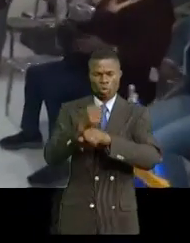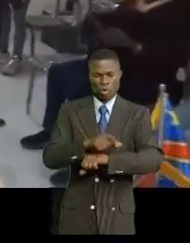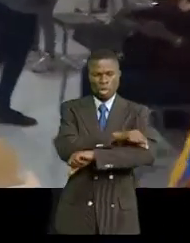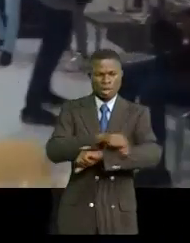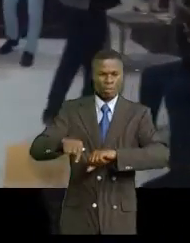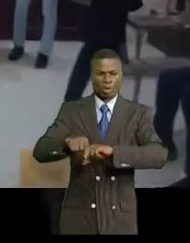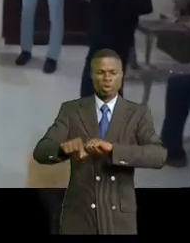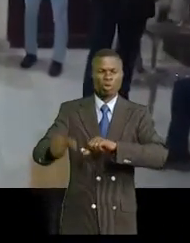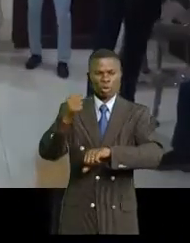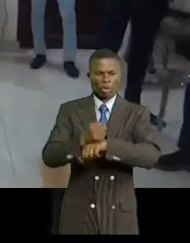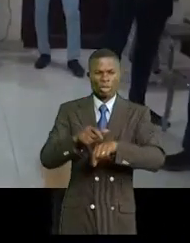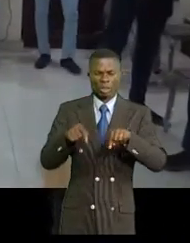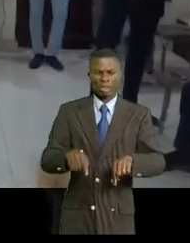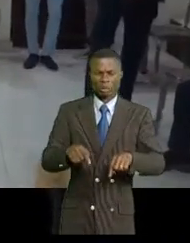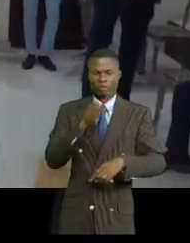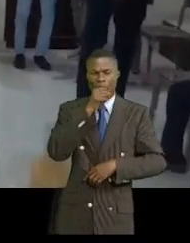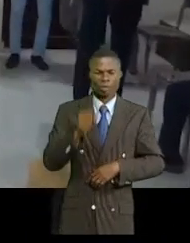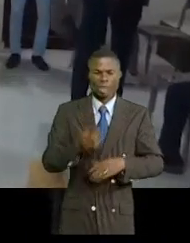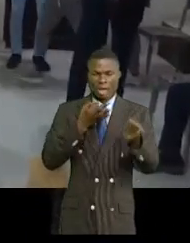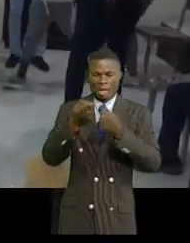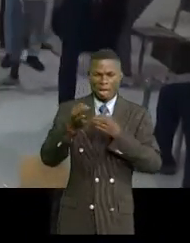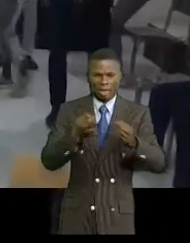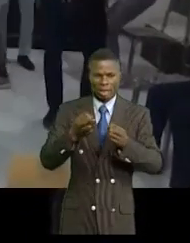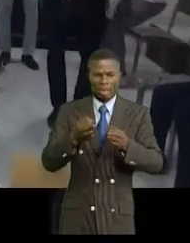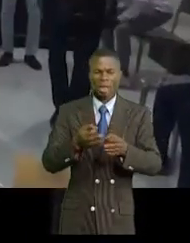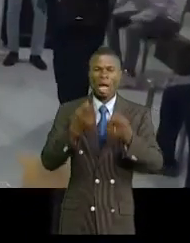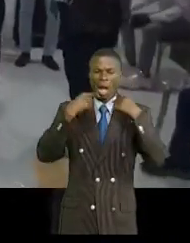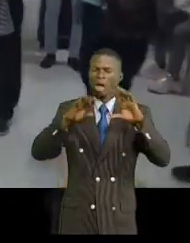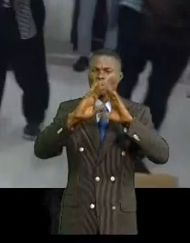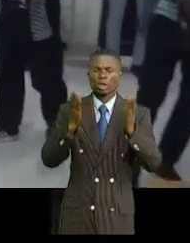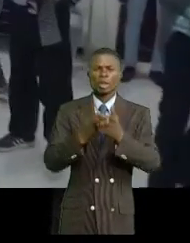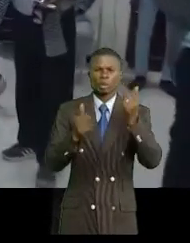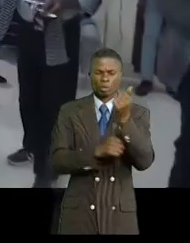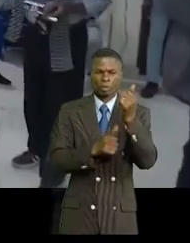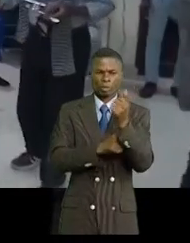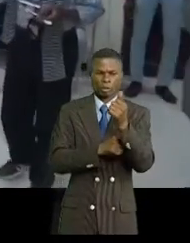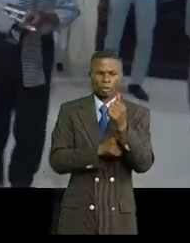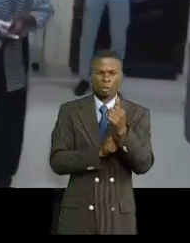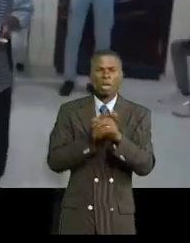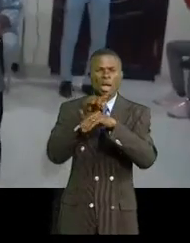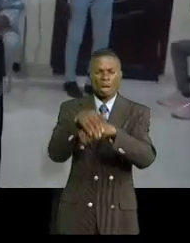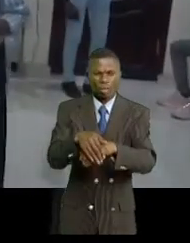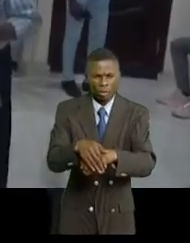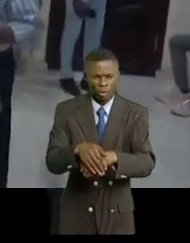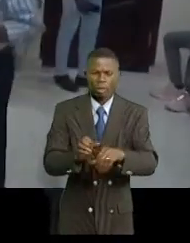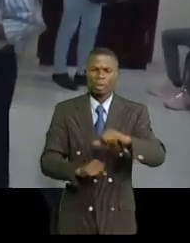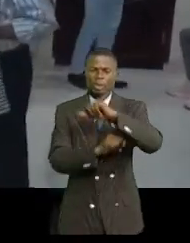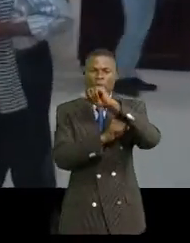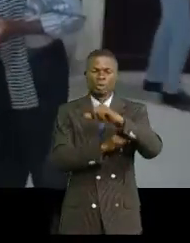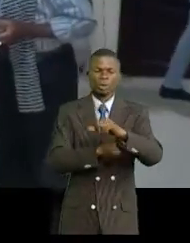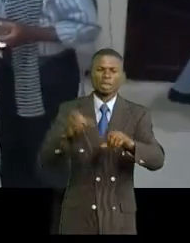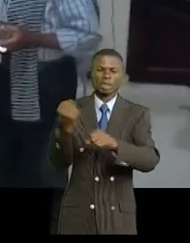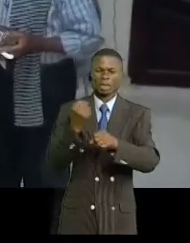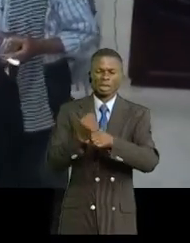Et Papa Lottété, les doyens, a renchéri en appelant tout le monde à apporter sa contribution et soutenir les